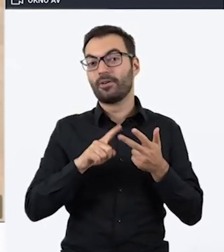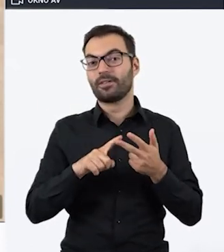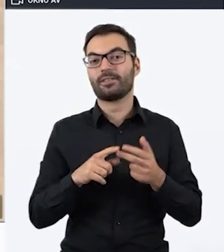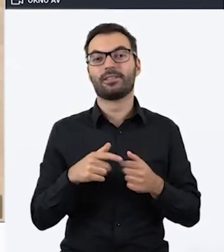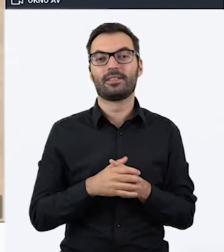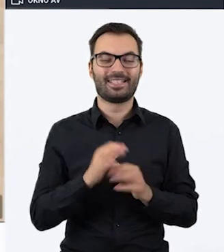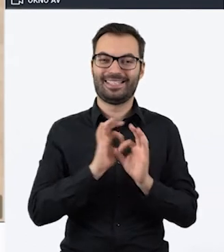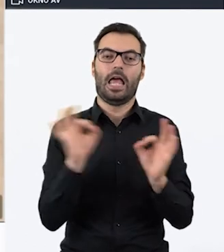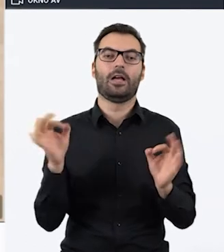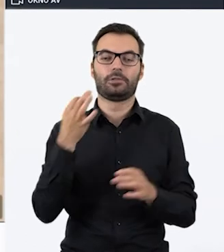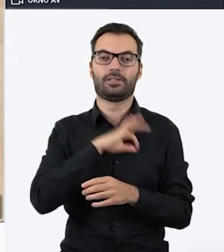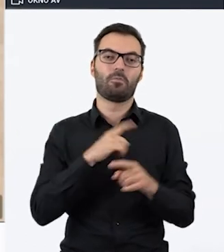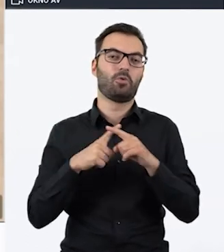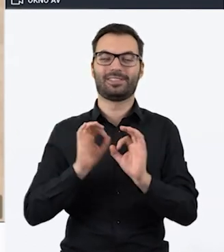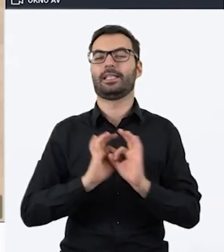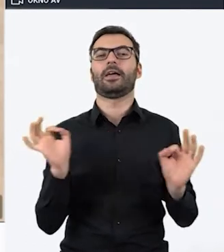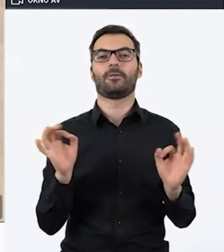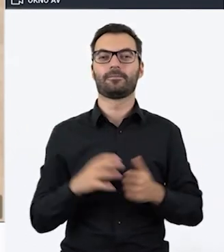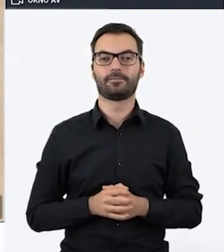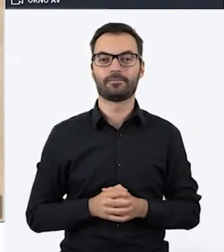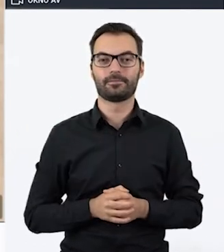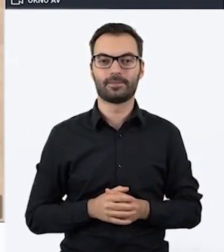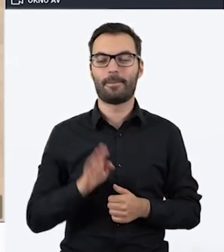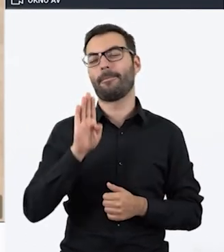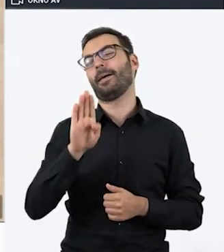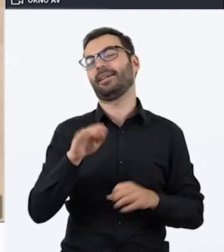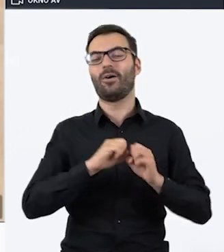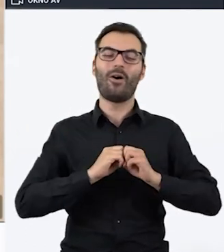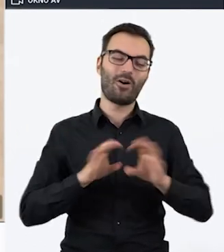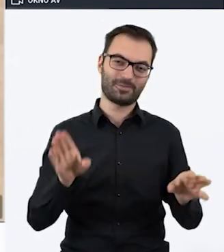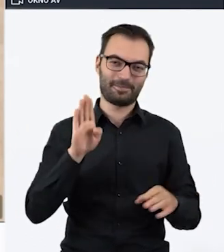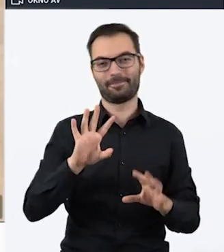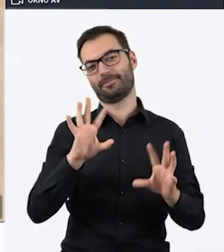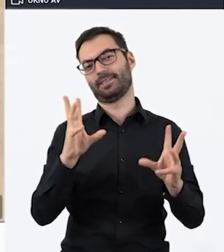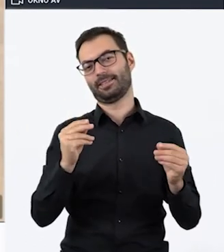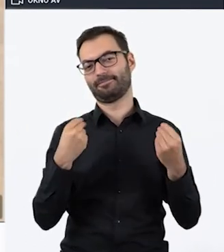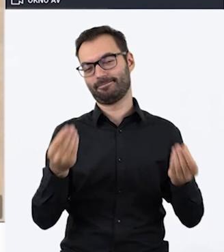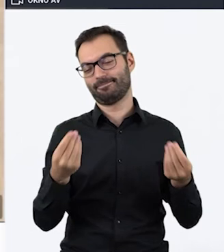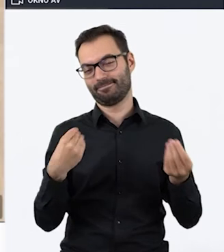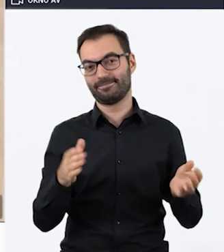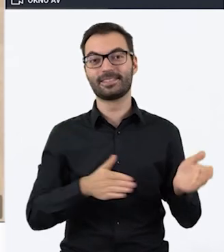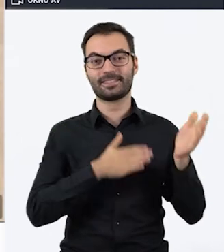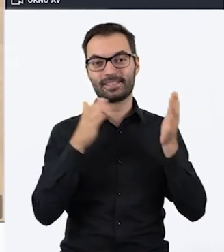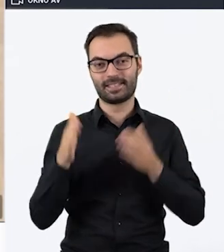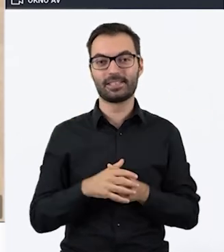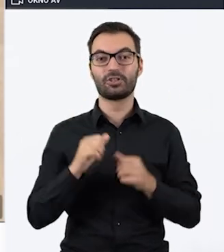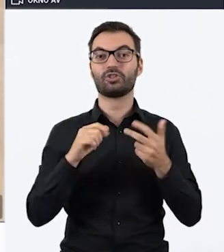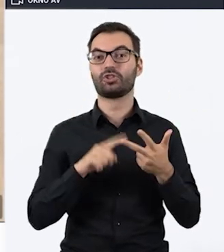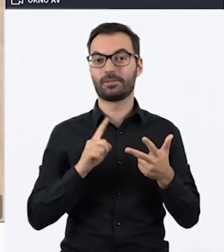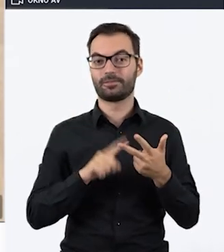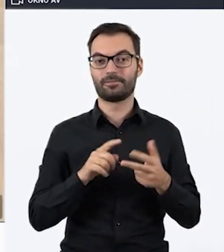gamifikacja nie daje wcale żadnych korzyści? B. No pięknie Państwo odpowiadają. Rewelacja. I jedziemy dalej.